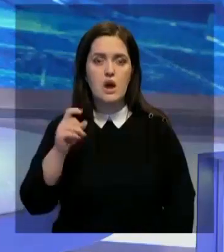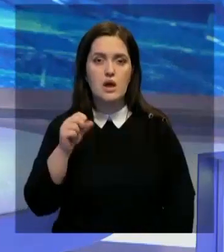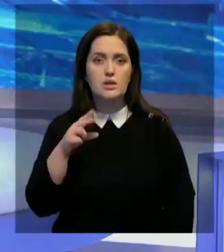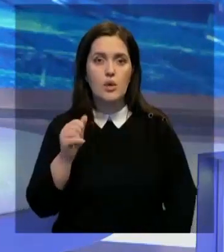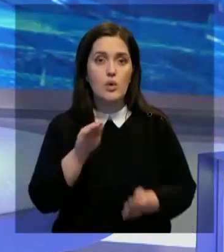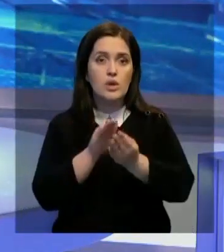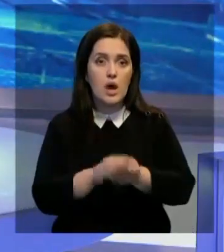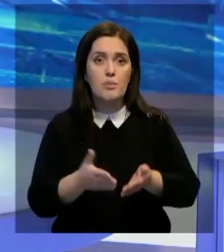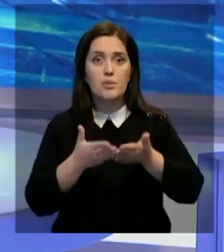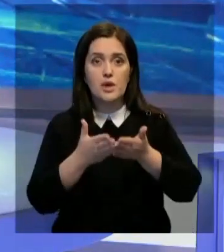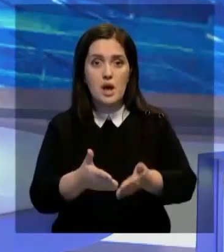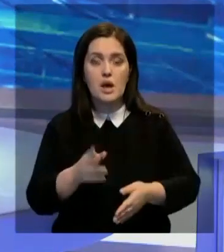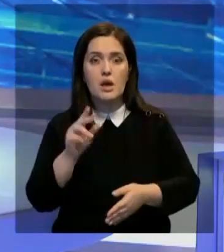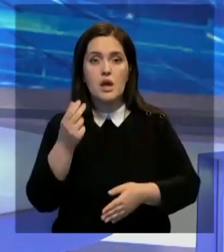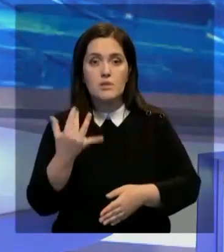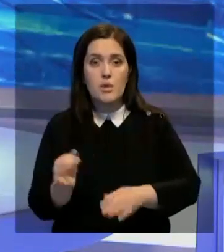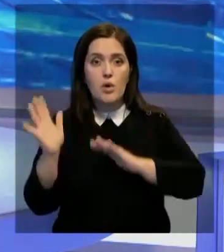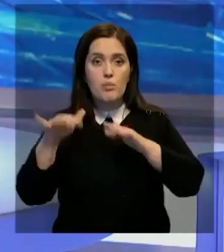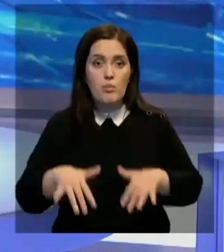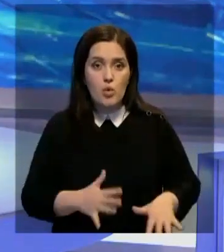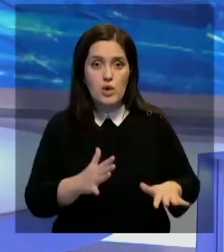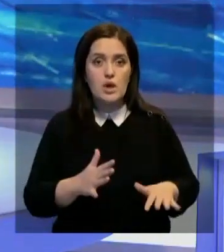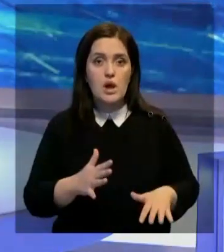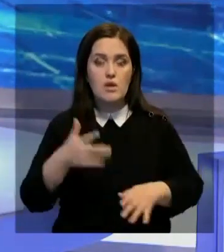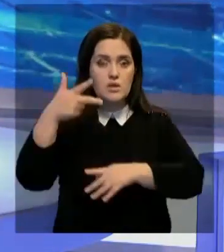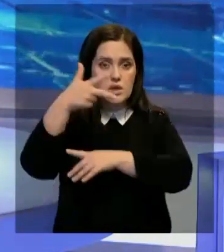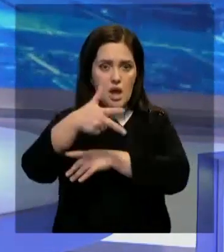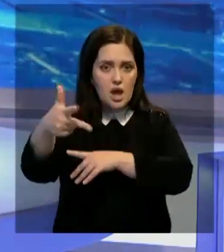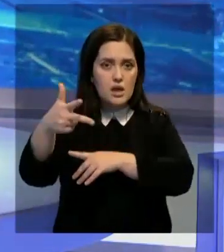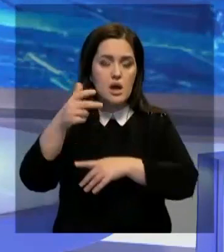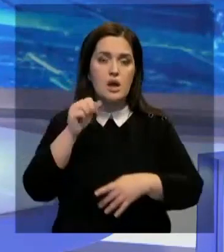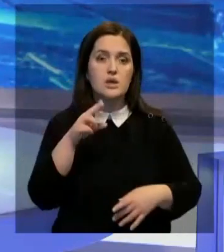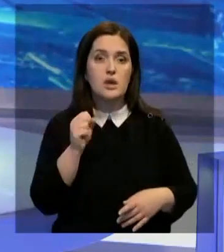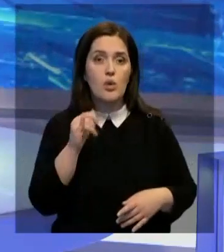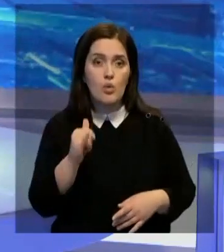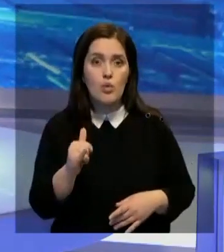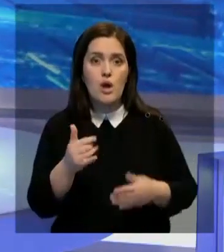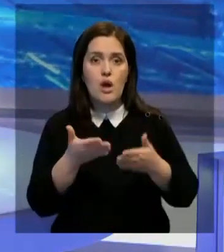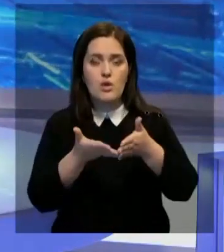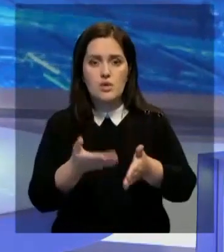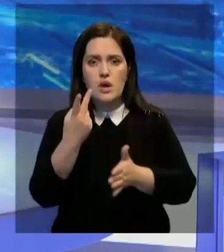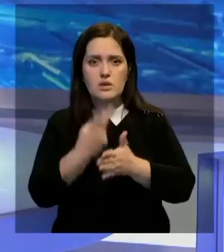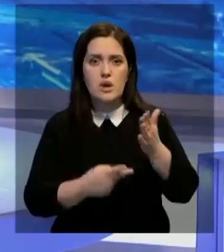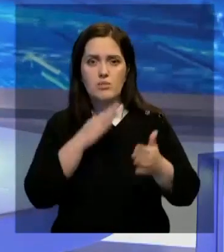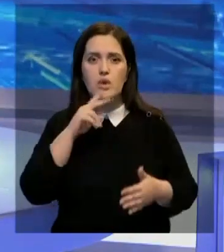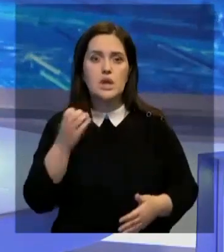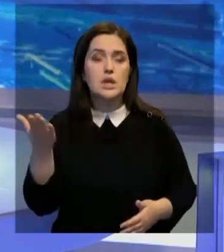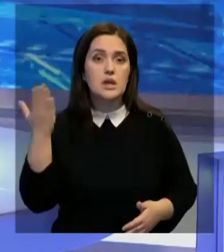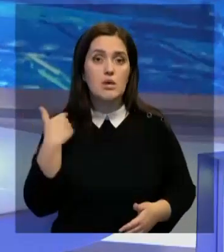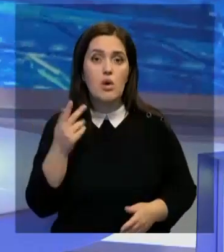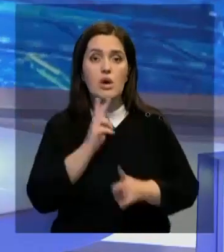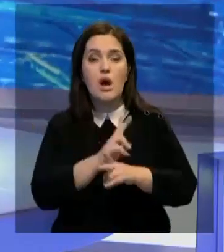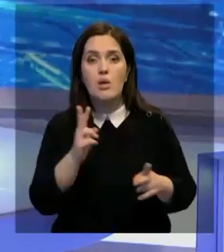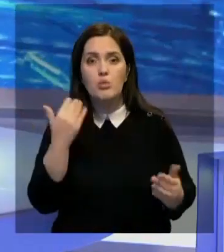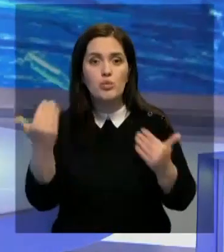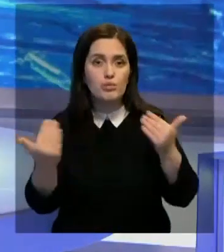Кладбище кораблей на берегу Каспийского моря с высоты птичьего полета сняли в Актау. Судно затонули много лет назад, но